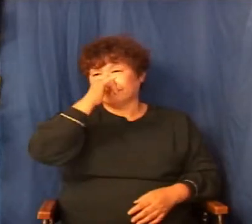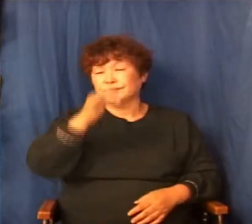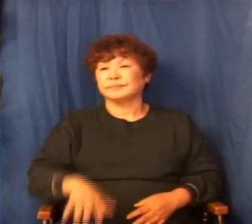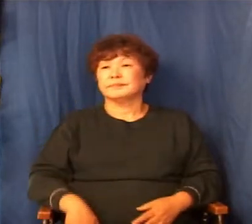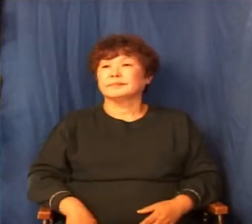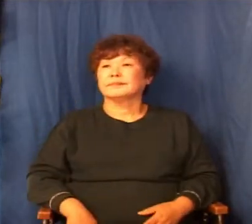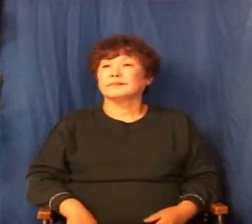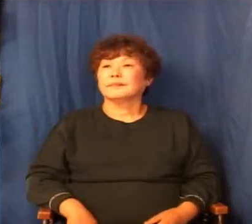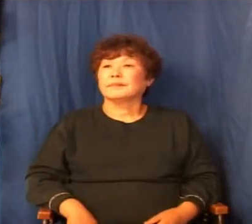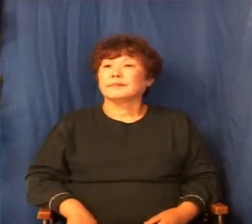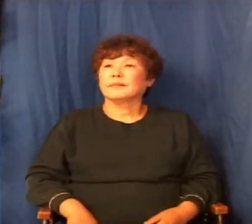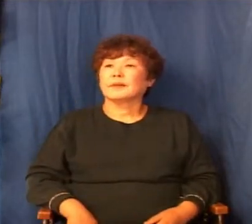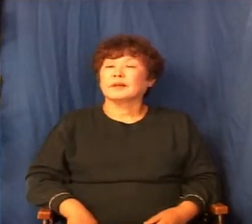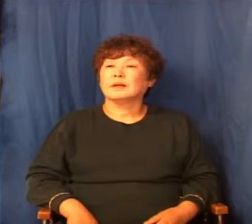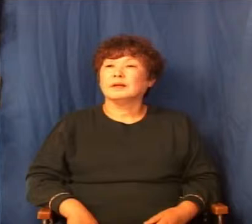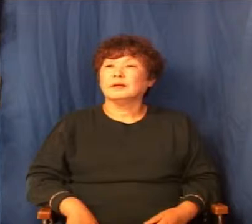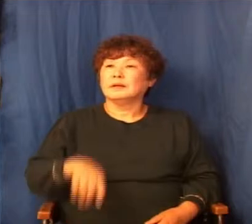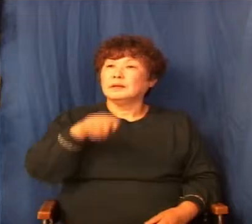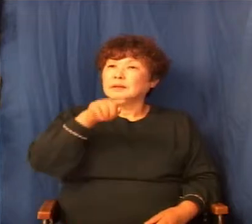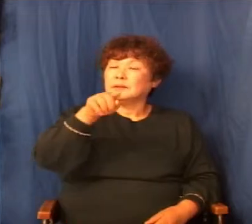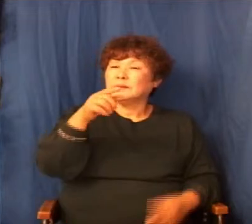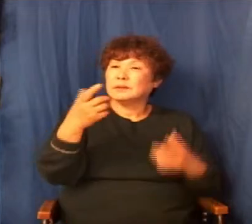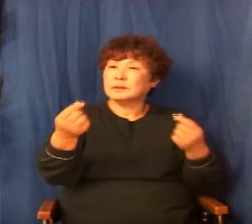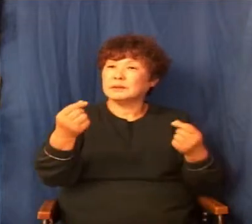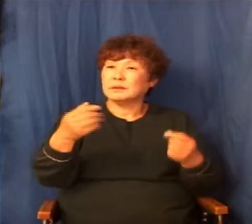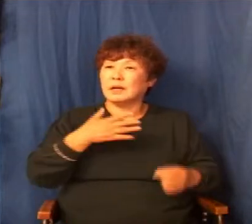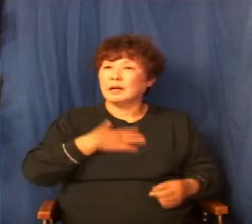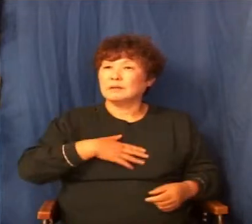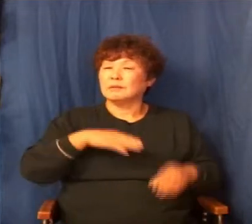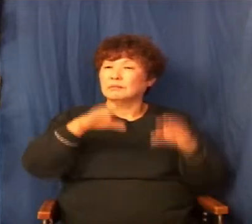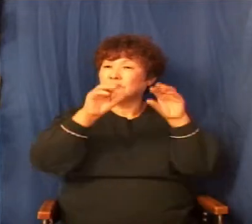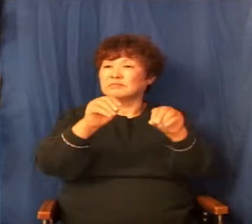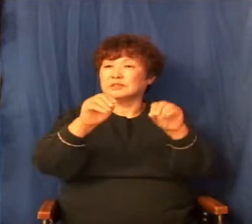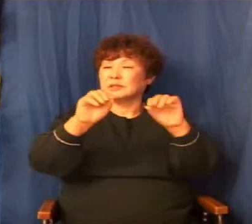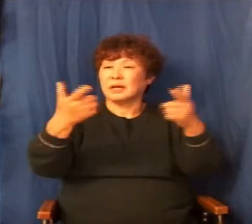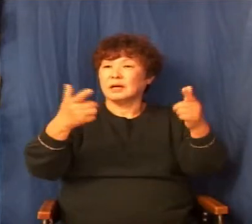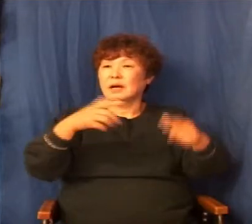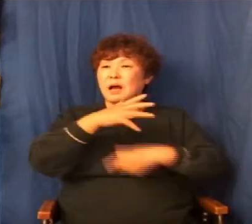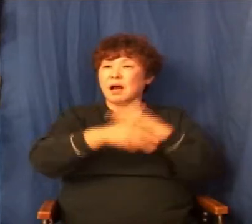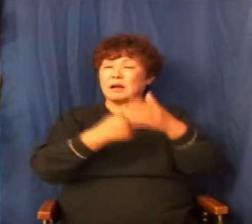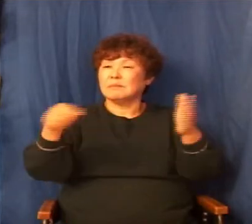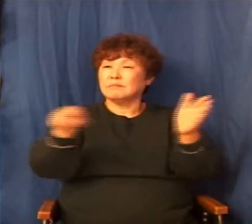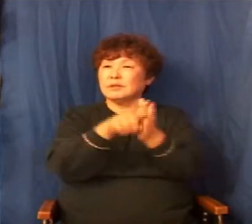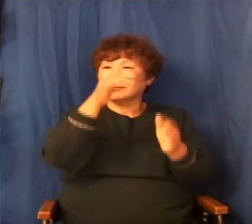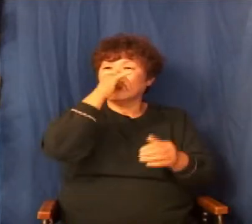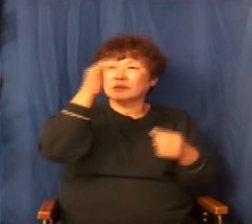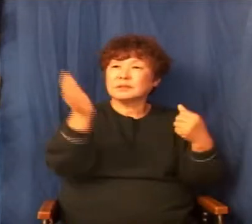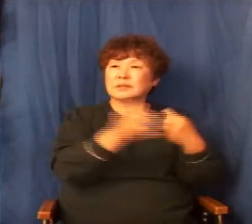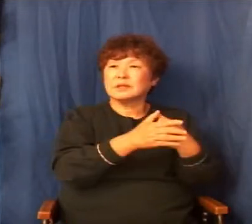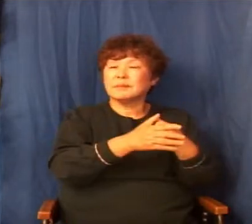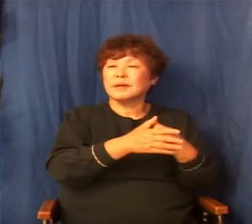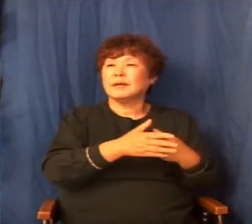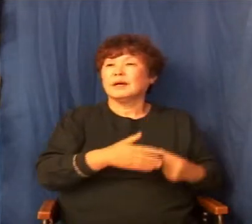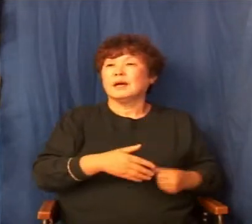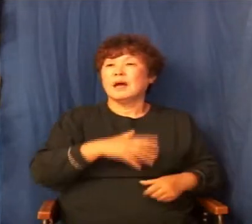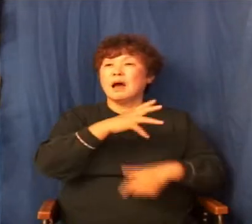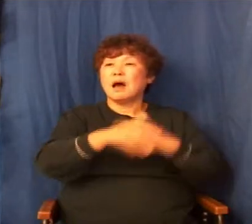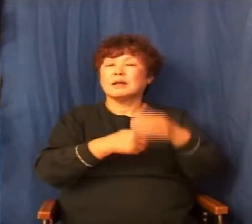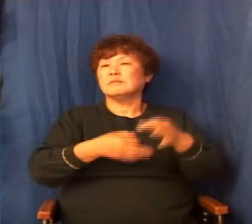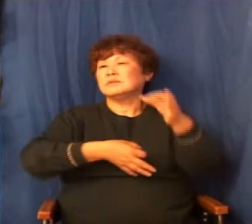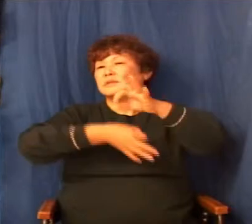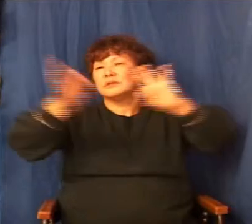거기서 그거를 알고서 머물렀다는 뜻이 아니에요 하나님을 믿고 있었기 때문에 하나님은